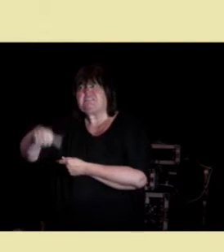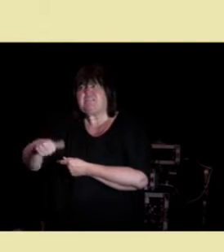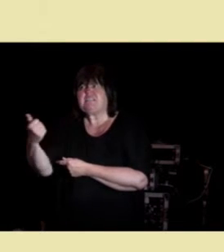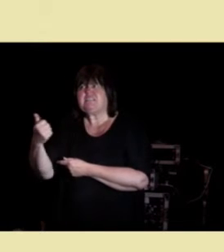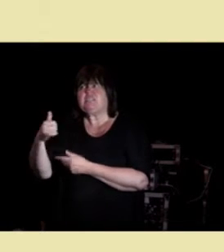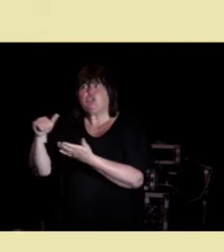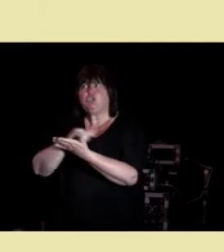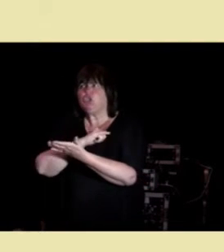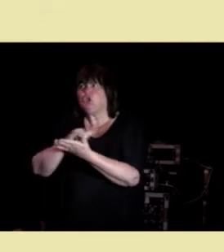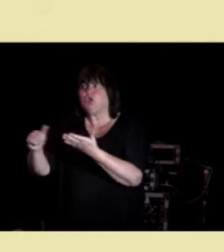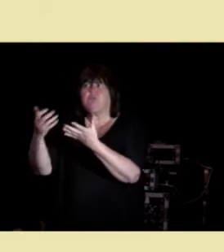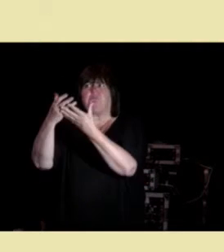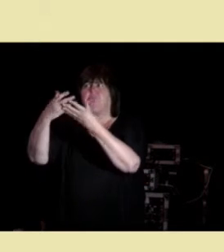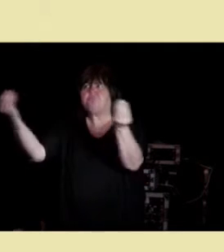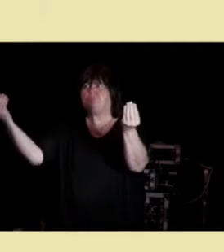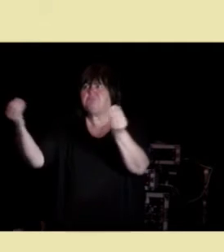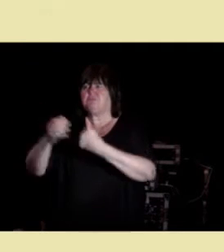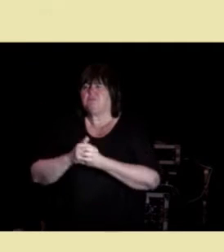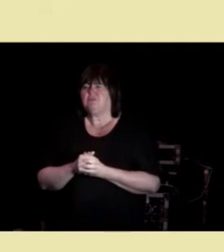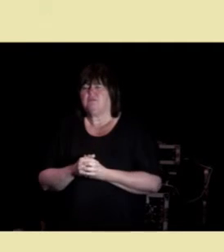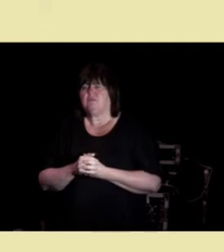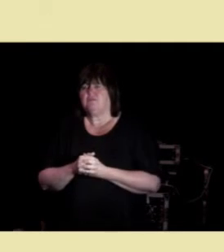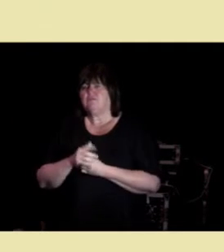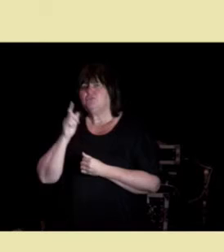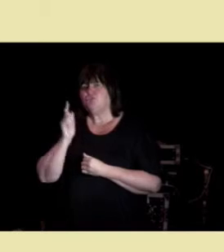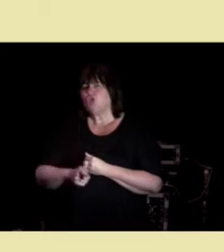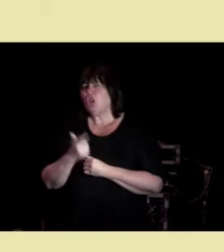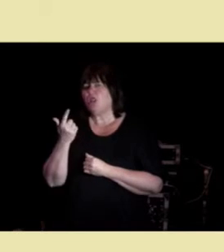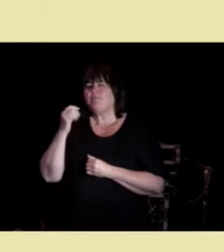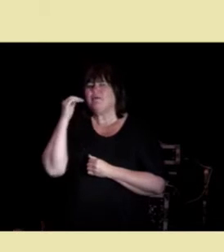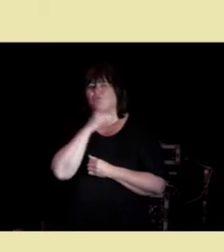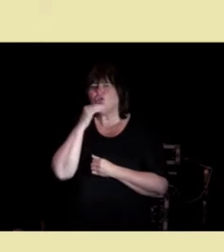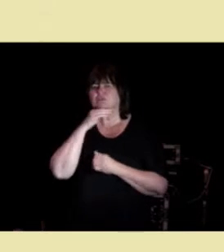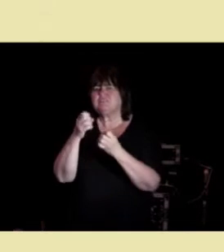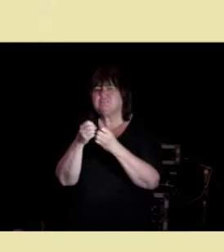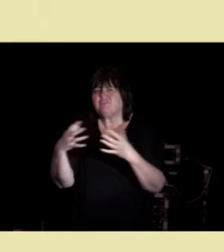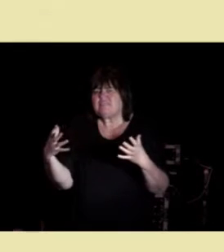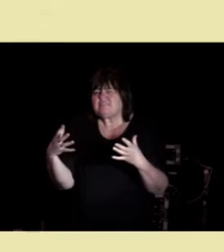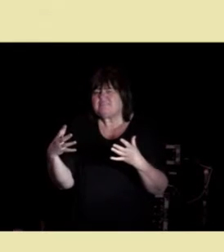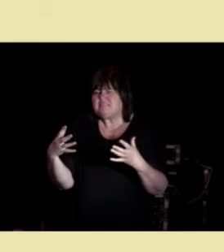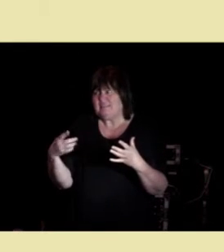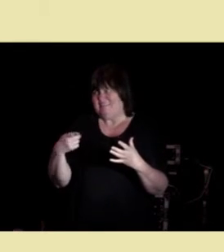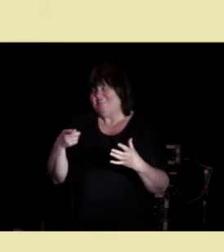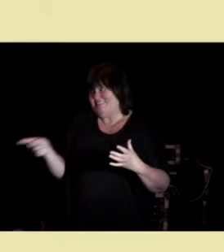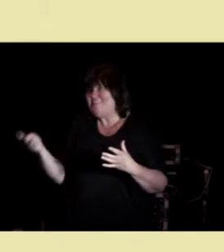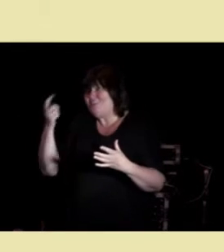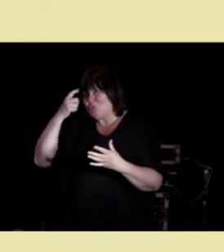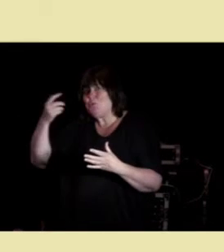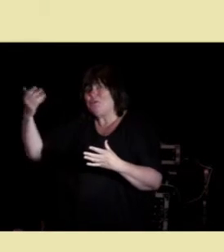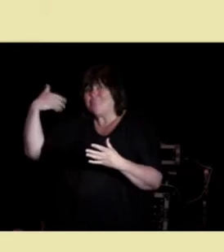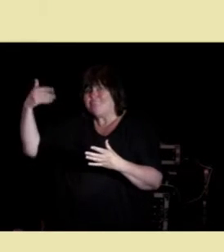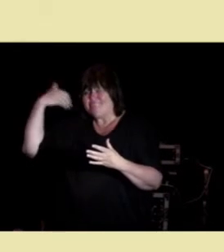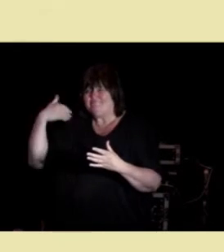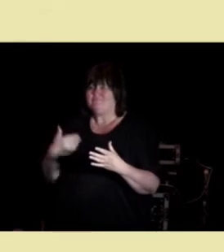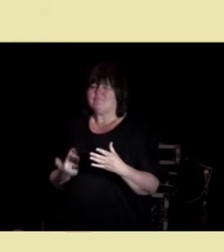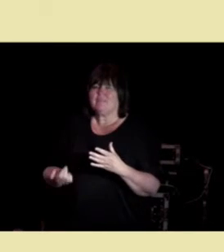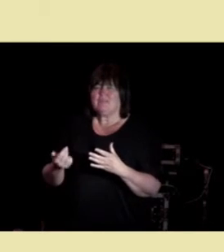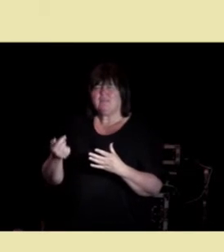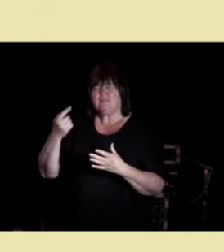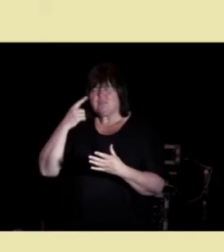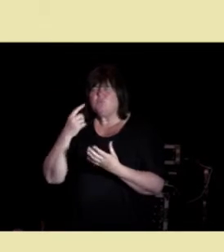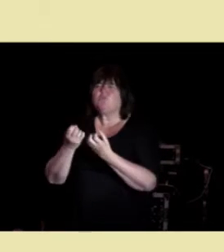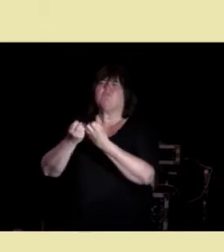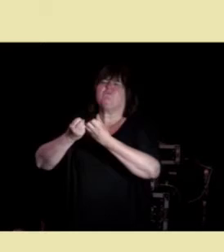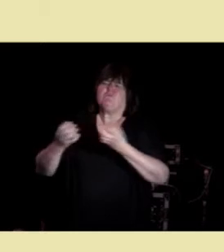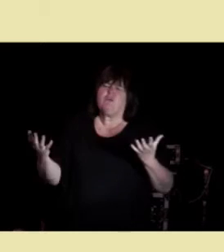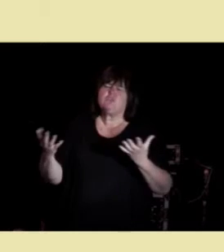Fordi befolkningsveksten, trodde de da, ville ha gjort at det var så mange mennesker i